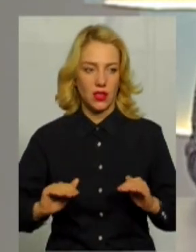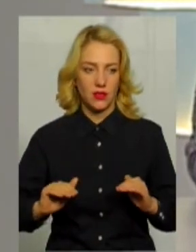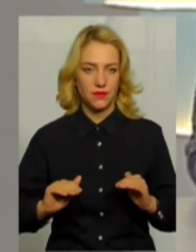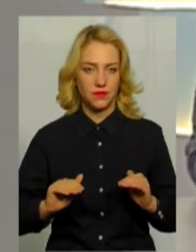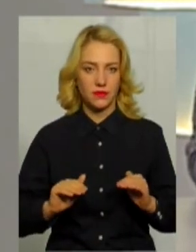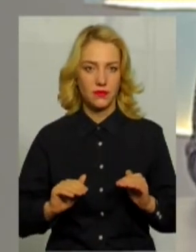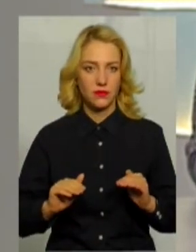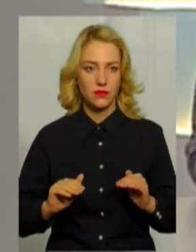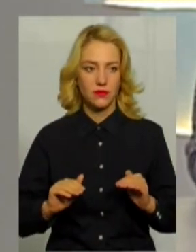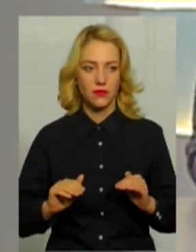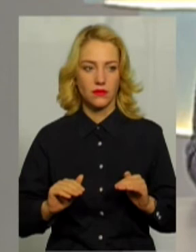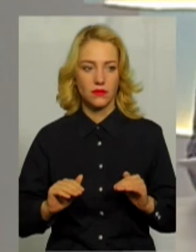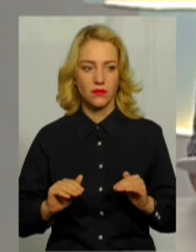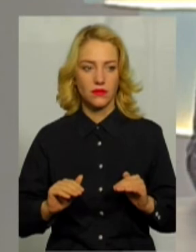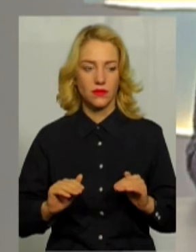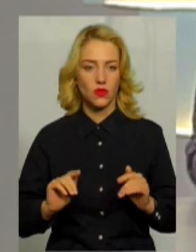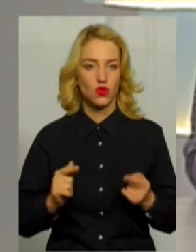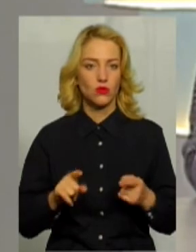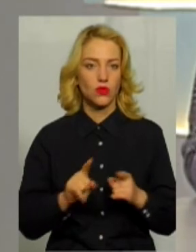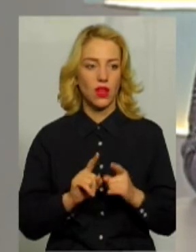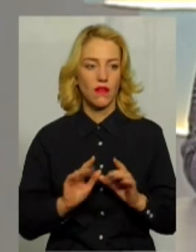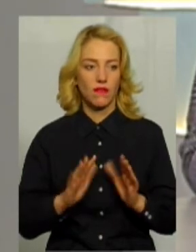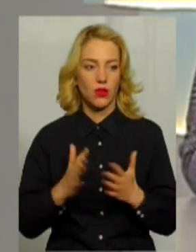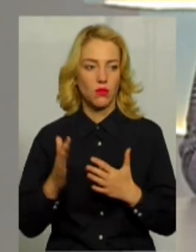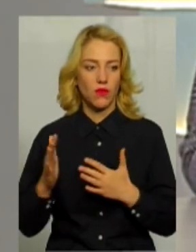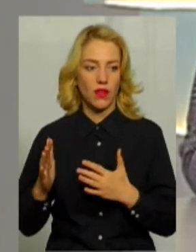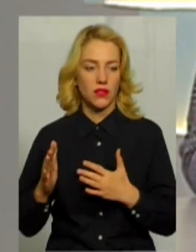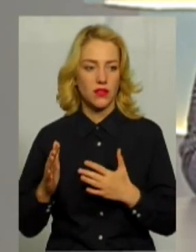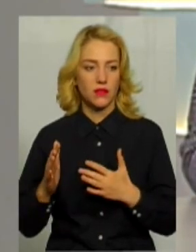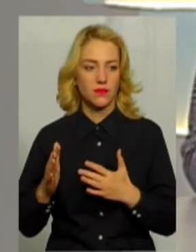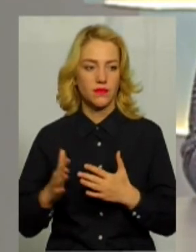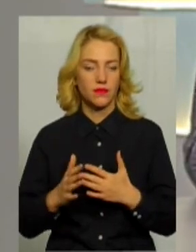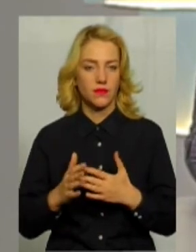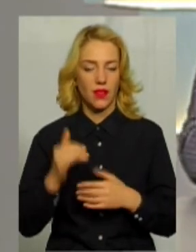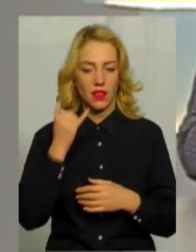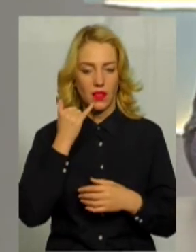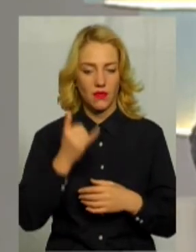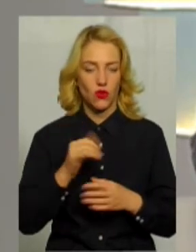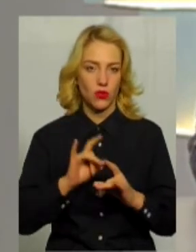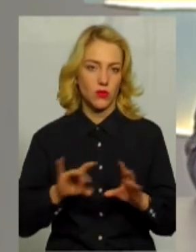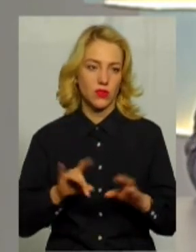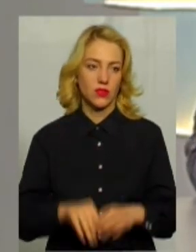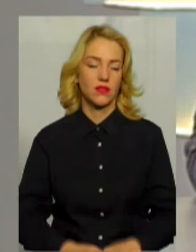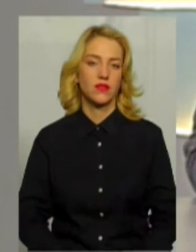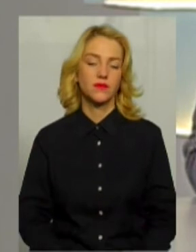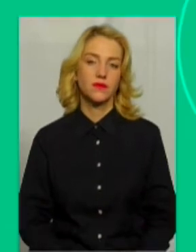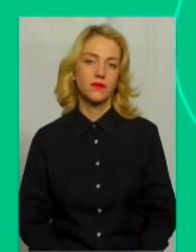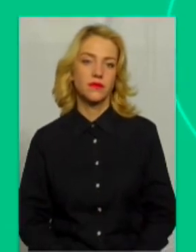дітей. Чому так відбувається? Телефоном він нам дав коментар.